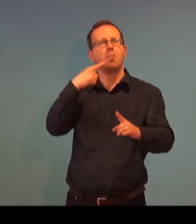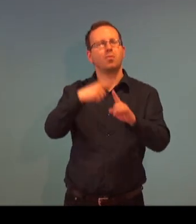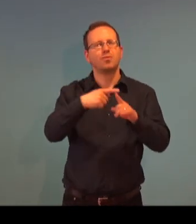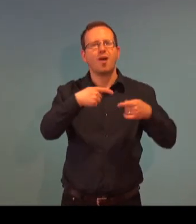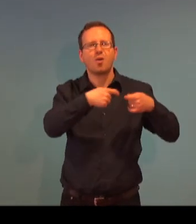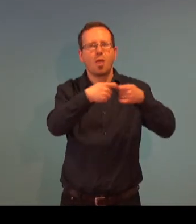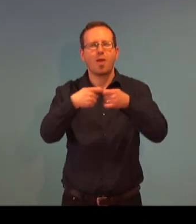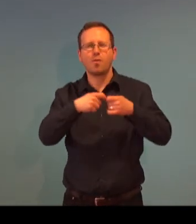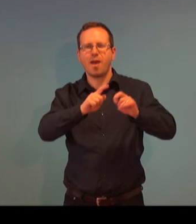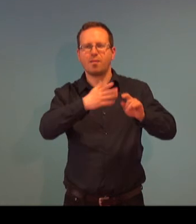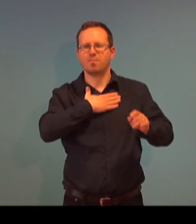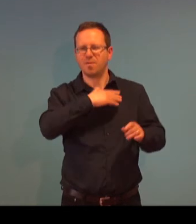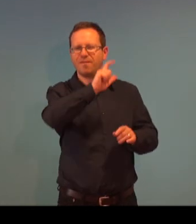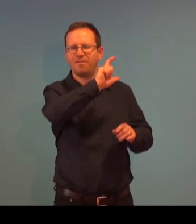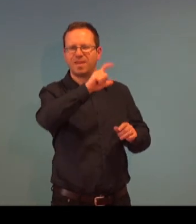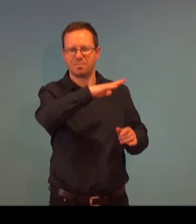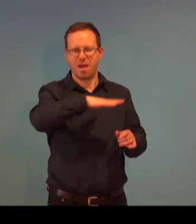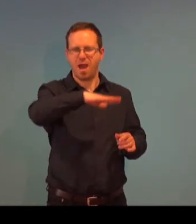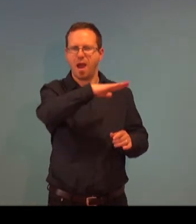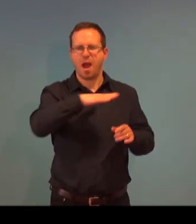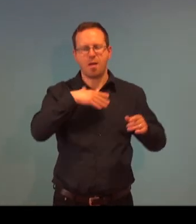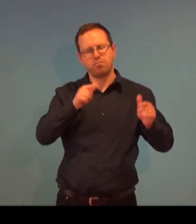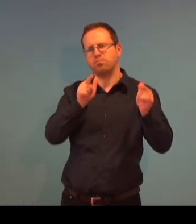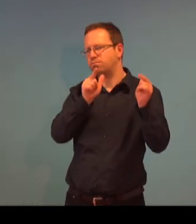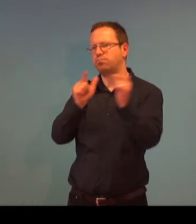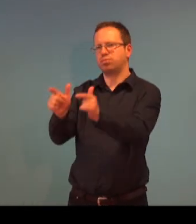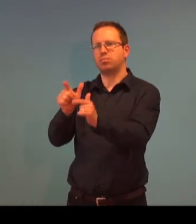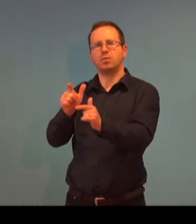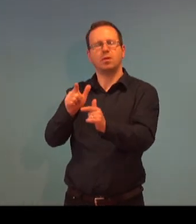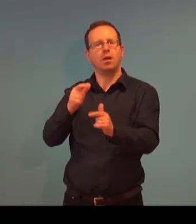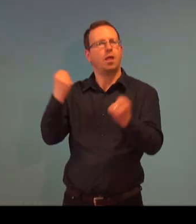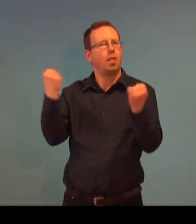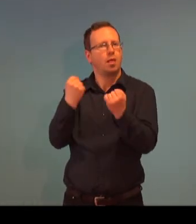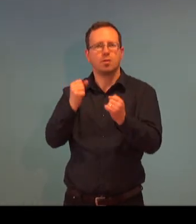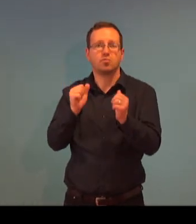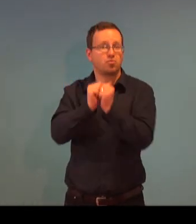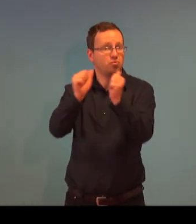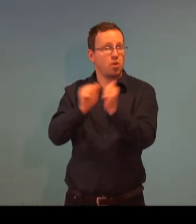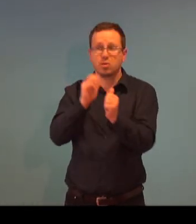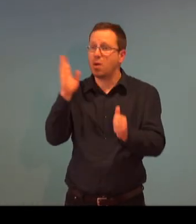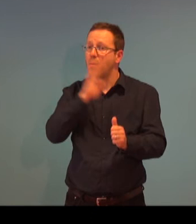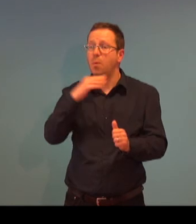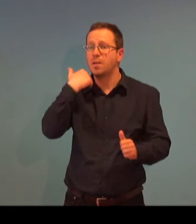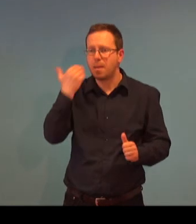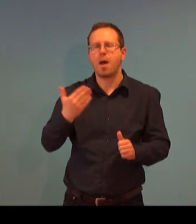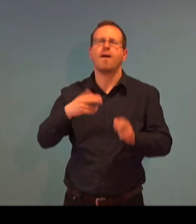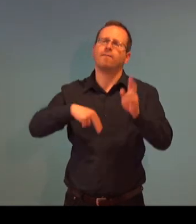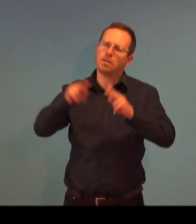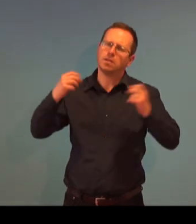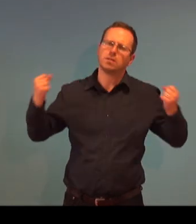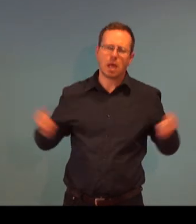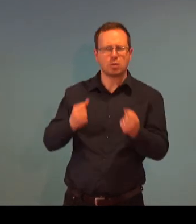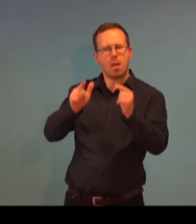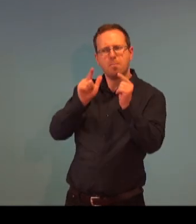a samozřejmě ve spolupráci s kolegy na ostatních útvarech se snažíme tu znalostní pauzu nebo ten